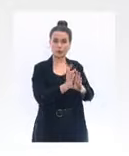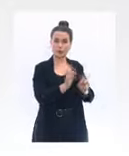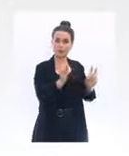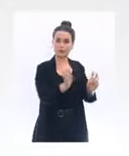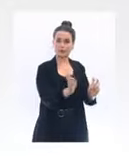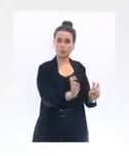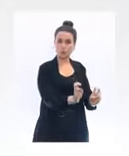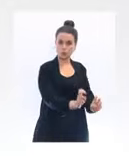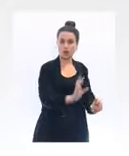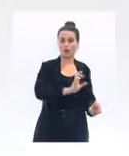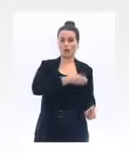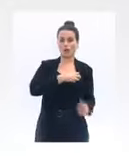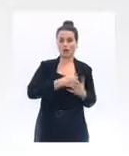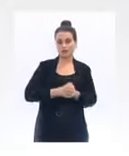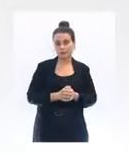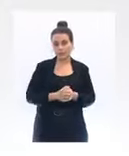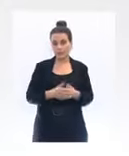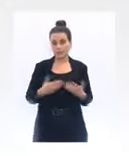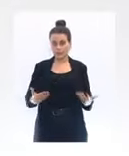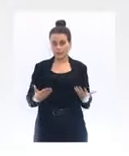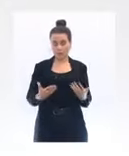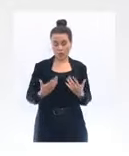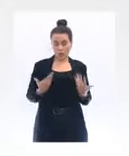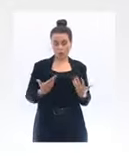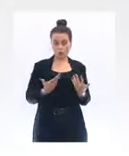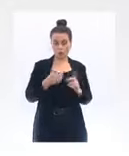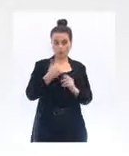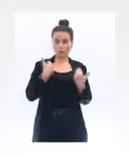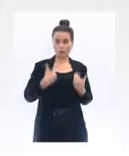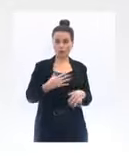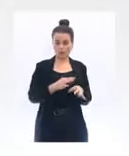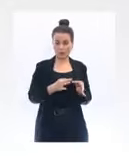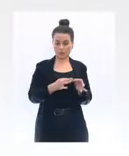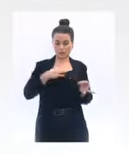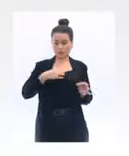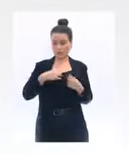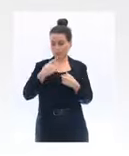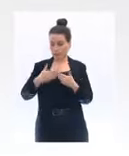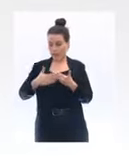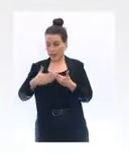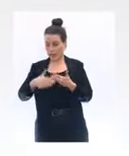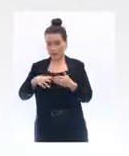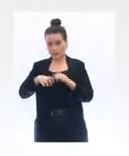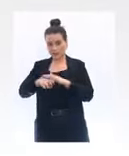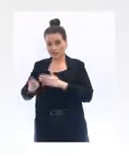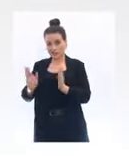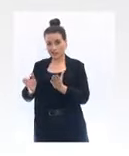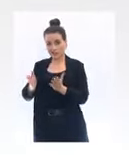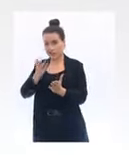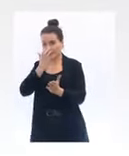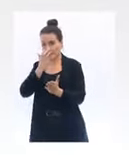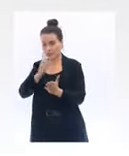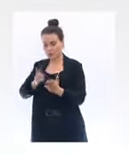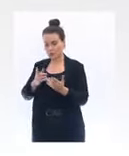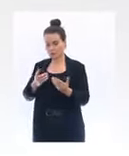et en réanimation, puisqu'on le répète à chaque fois, si je me contamine aujourd'hui, n pas demain que j'irai en réanimation si je dois y aller, ce sera dans 10 à 15